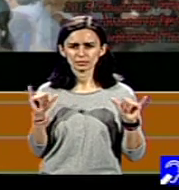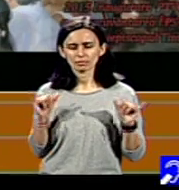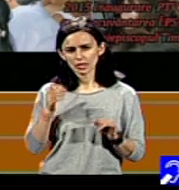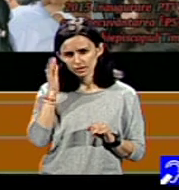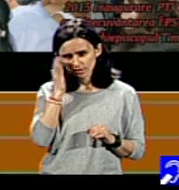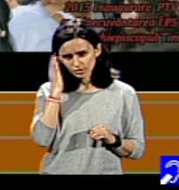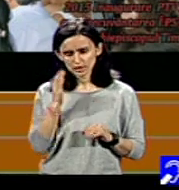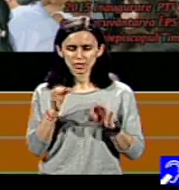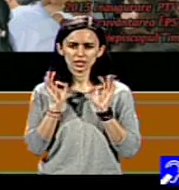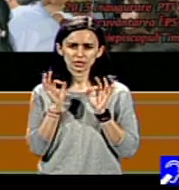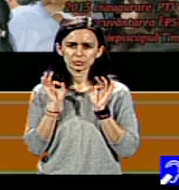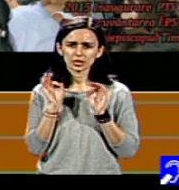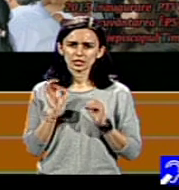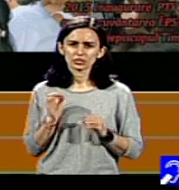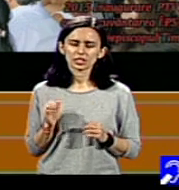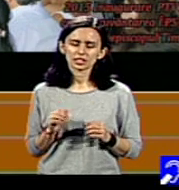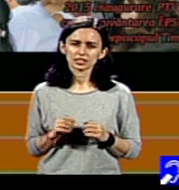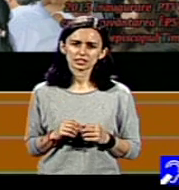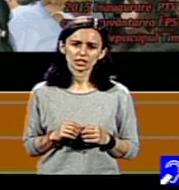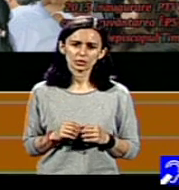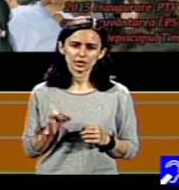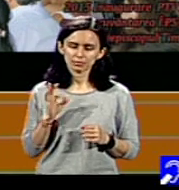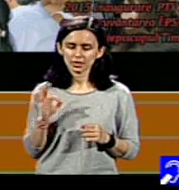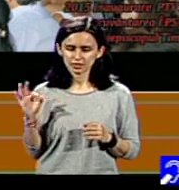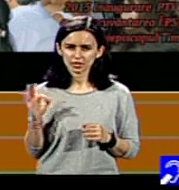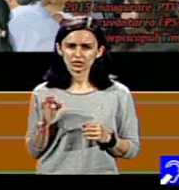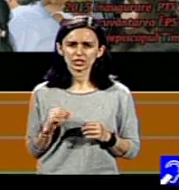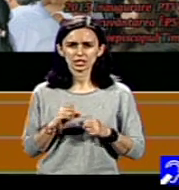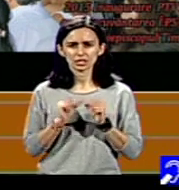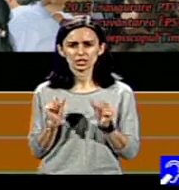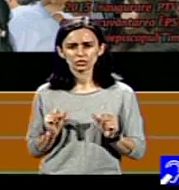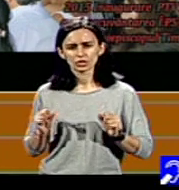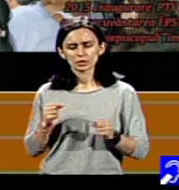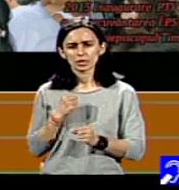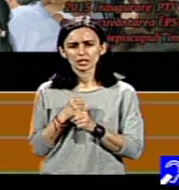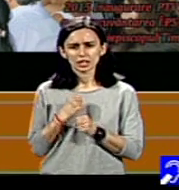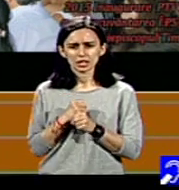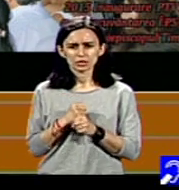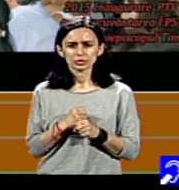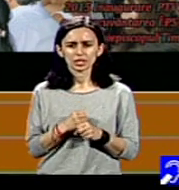școlile speciale și-au perfecționat modul de a lucra și de a